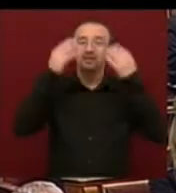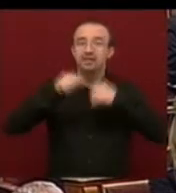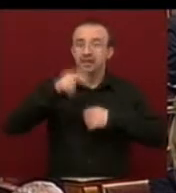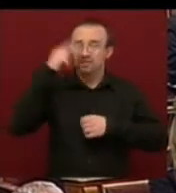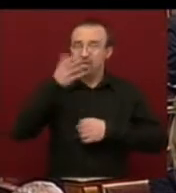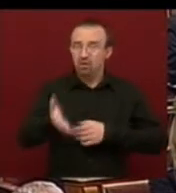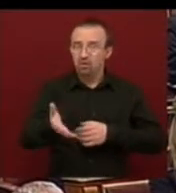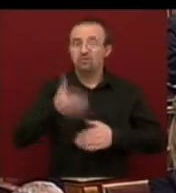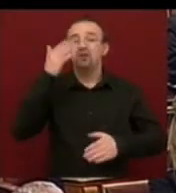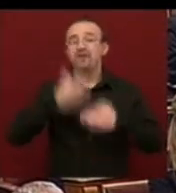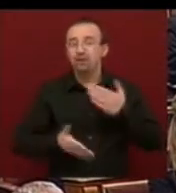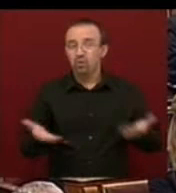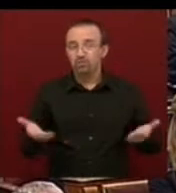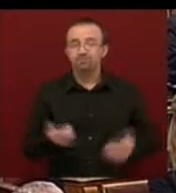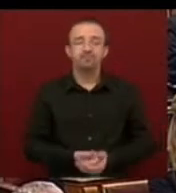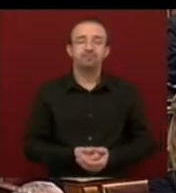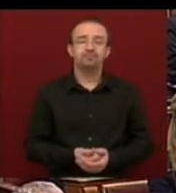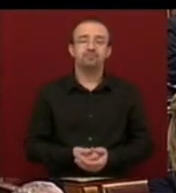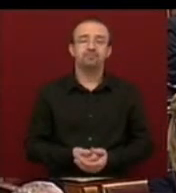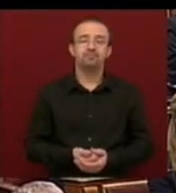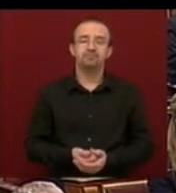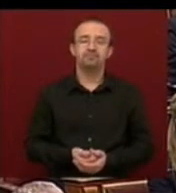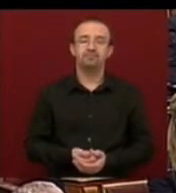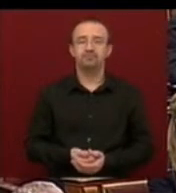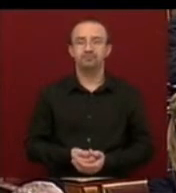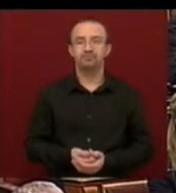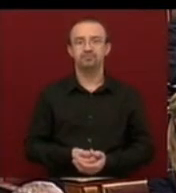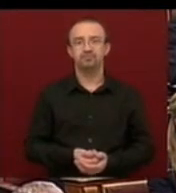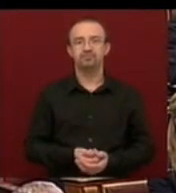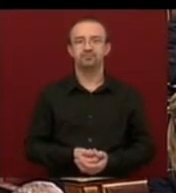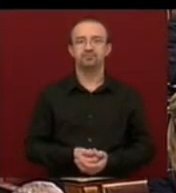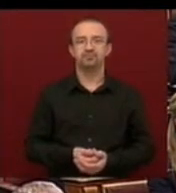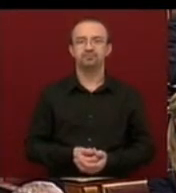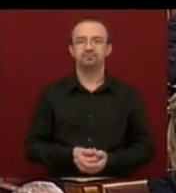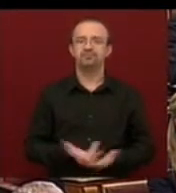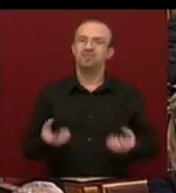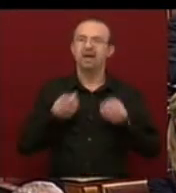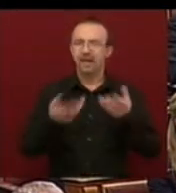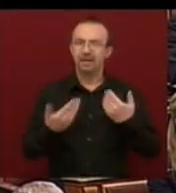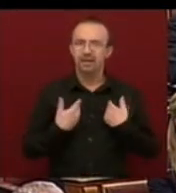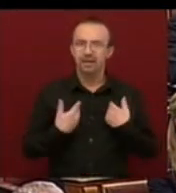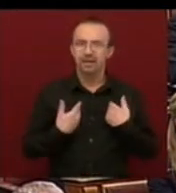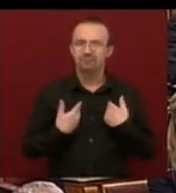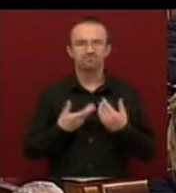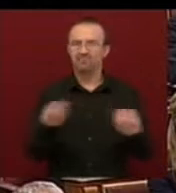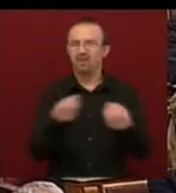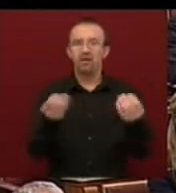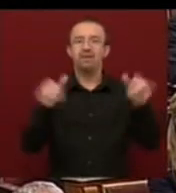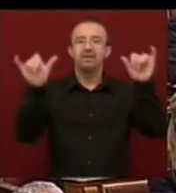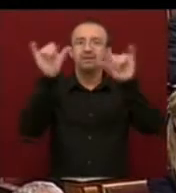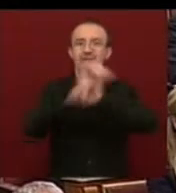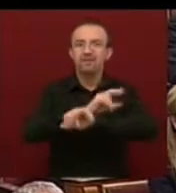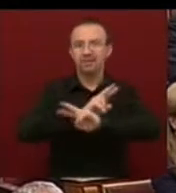képviselő úr, végezetül engedjem, hogy azt mondjam, hogy itt valami tévedés van.